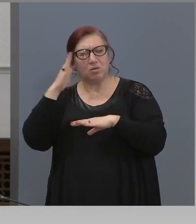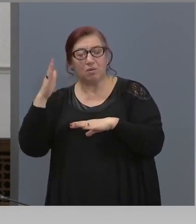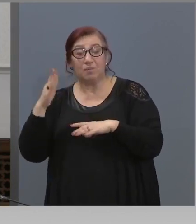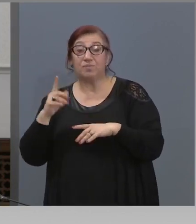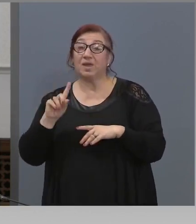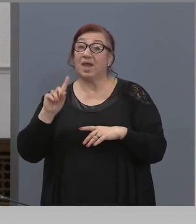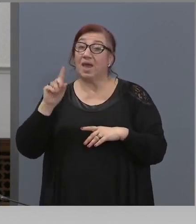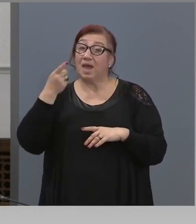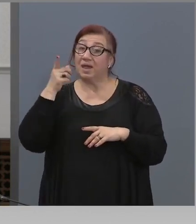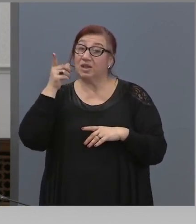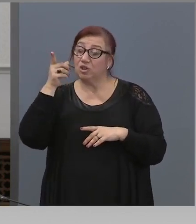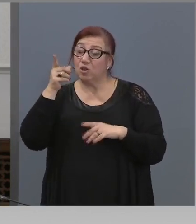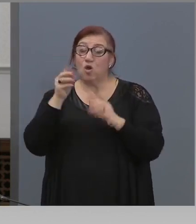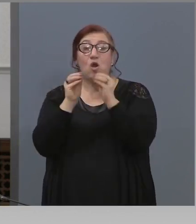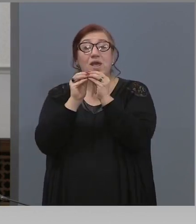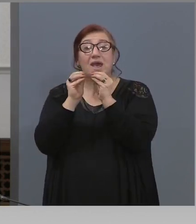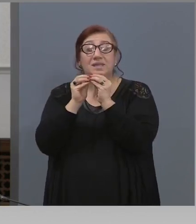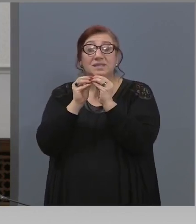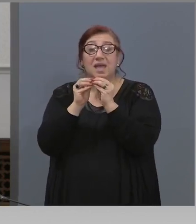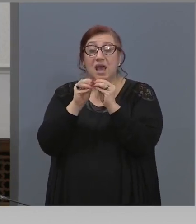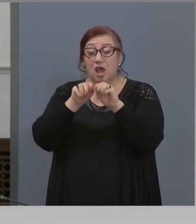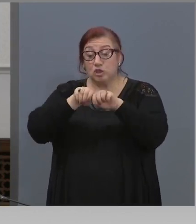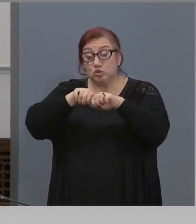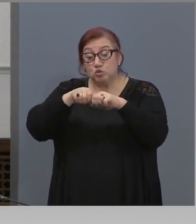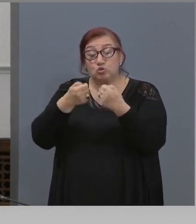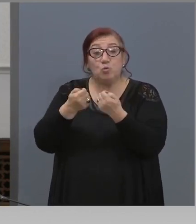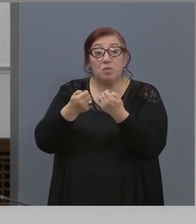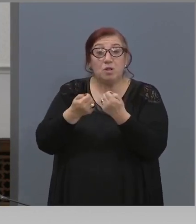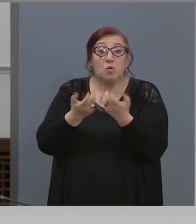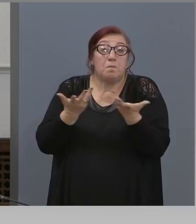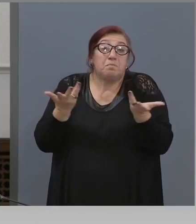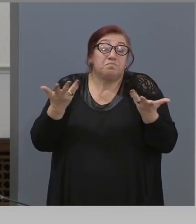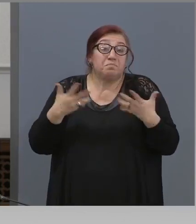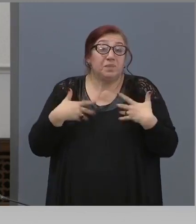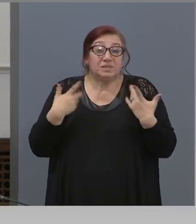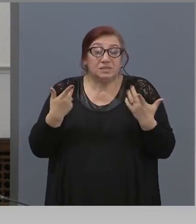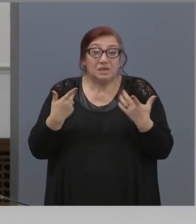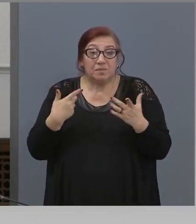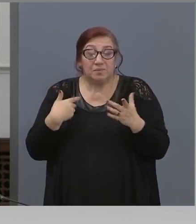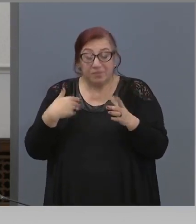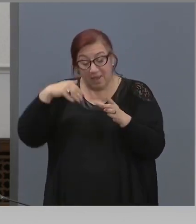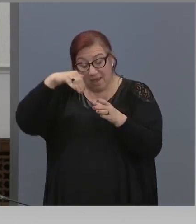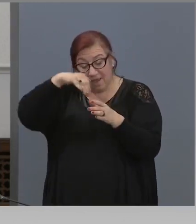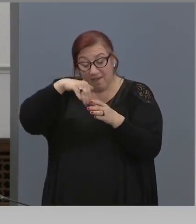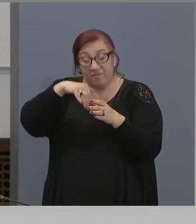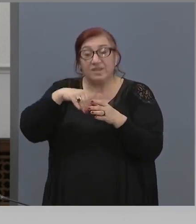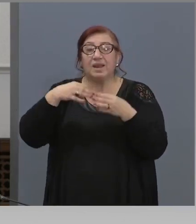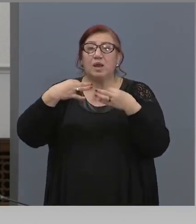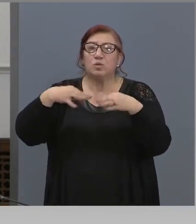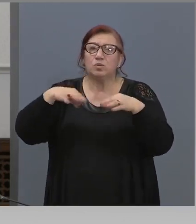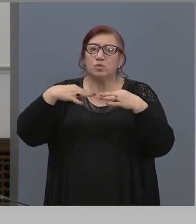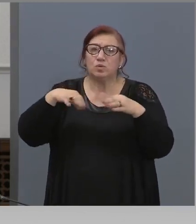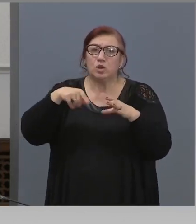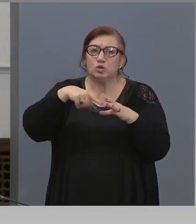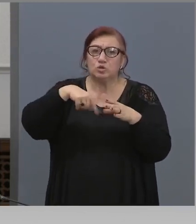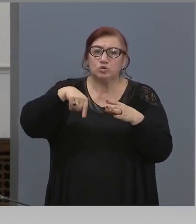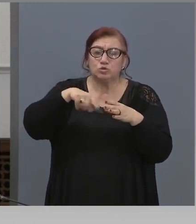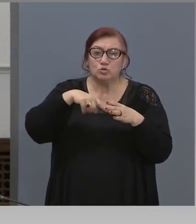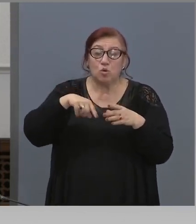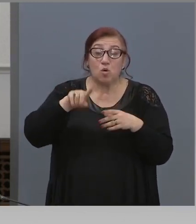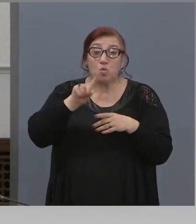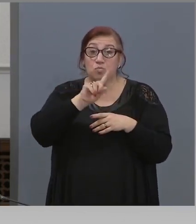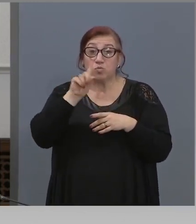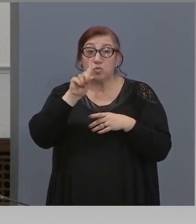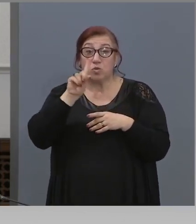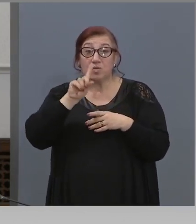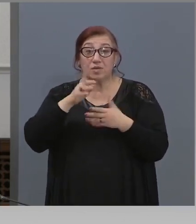Едното от тях се е щупило без дискам. Трябва да ви кажа, че те вътре са поизсъхнали, нито едно от тях не се е развалило.